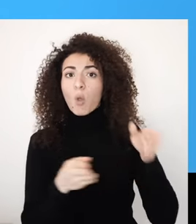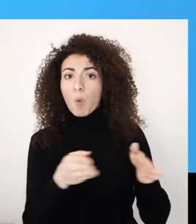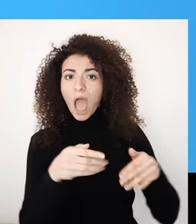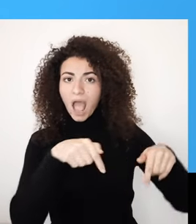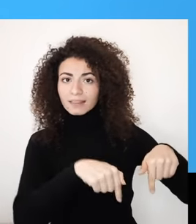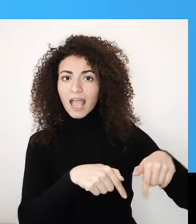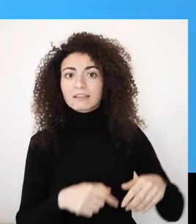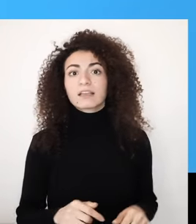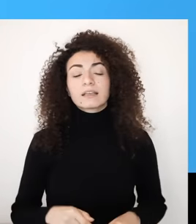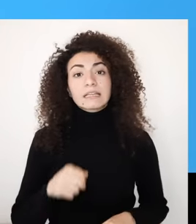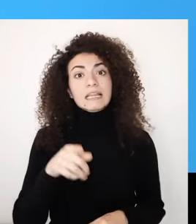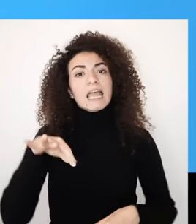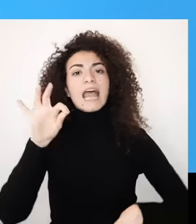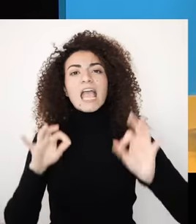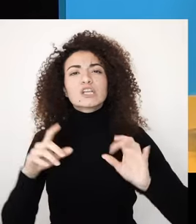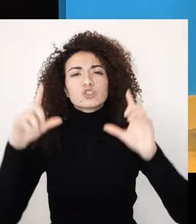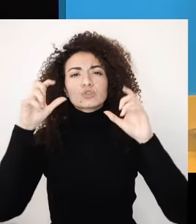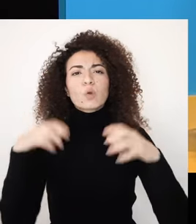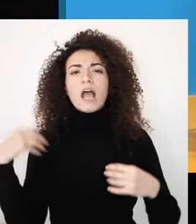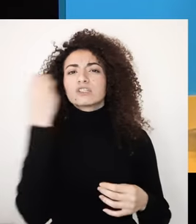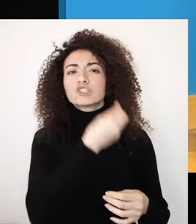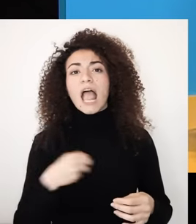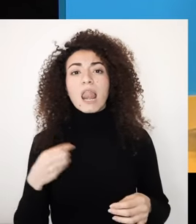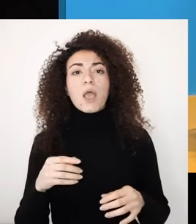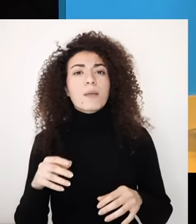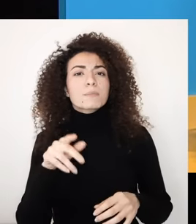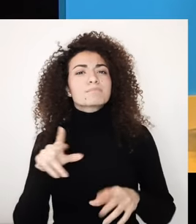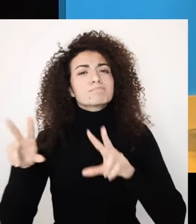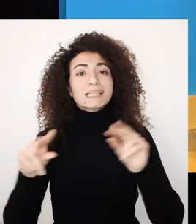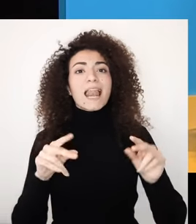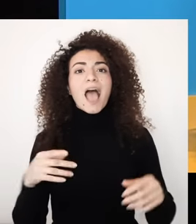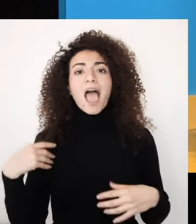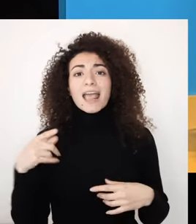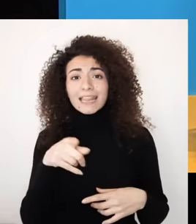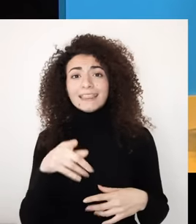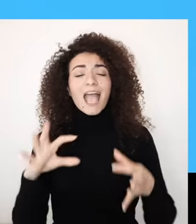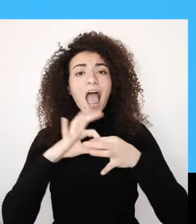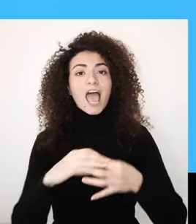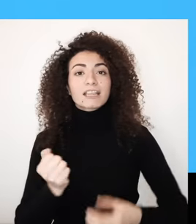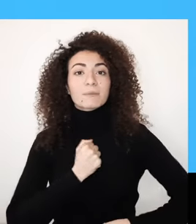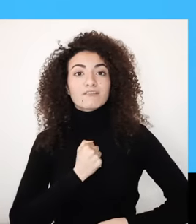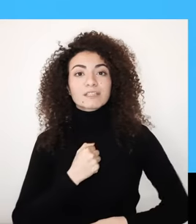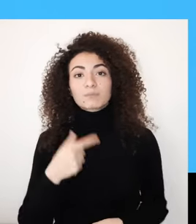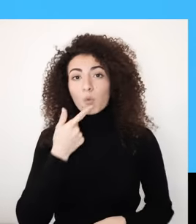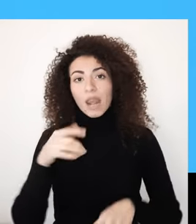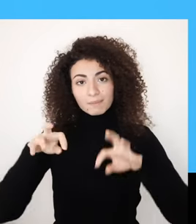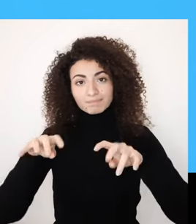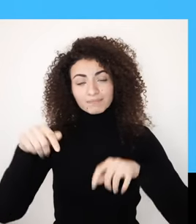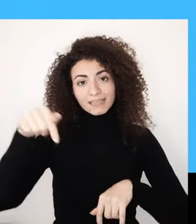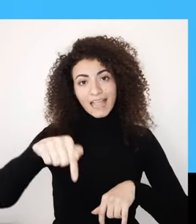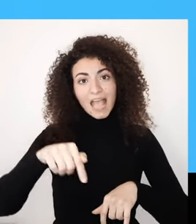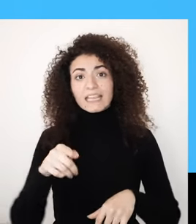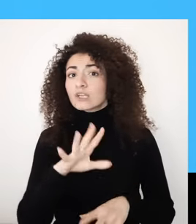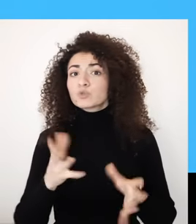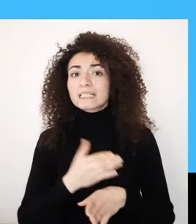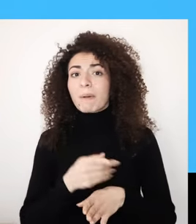بالملحق عدة صور لوشاحات اختار الوشاح الأقرب لواسط علاقتك بنفسك خبرينا بخانة التعليقات عن